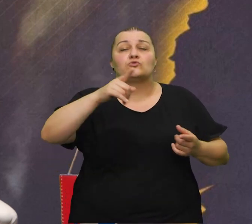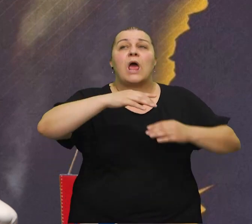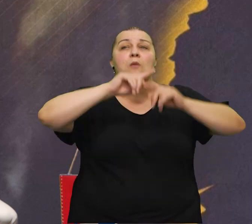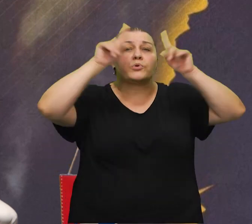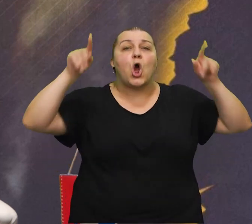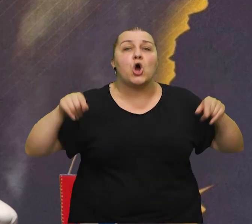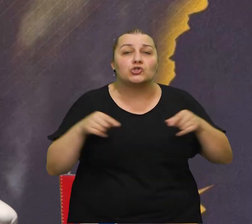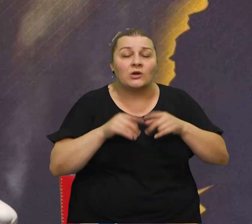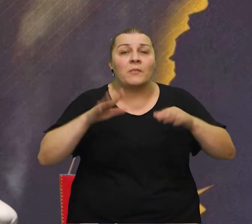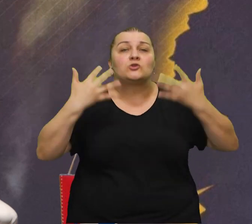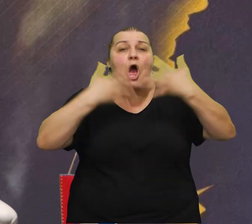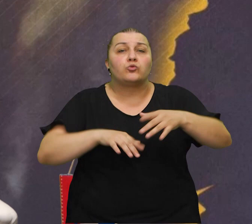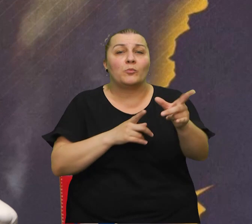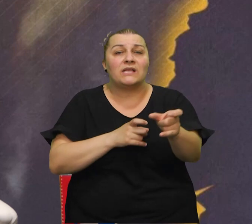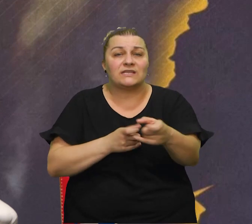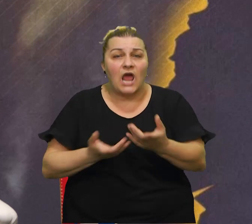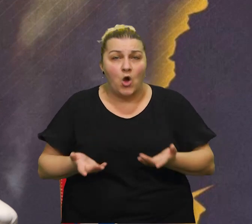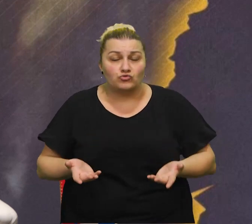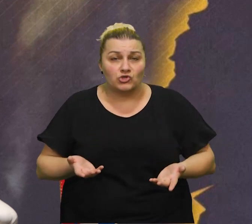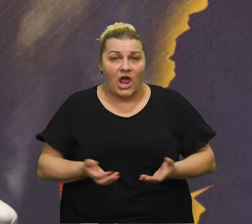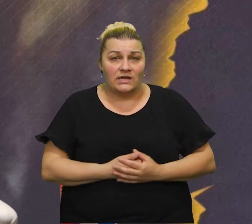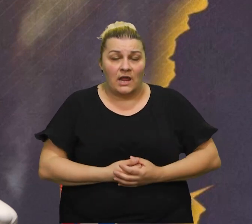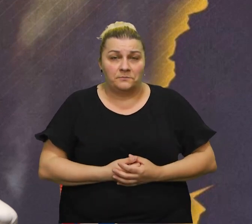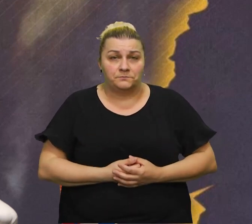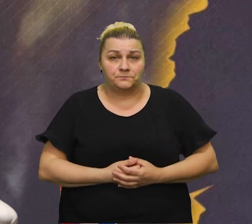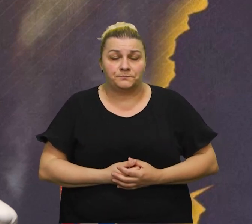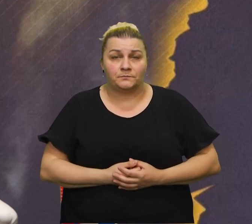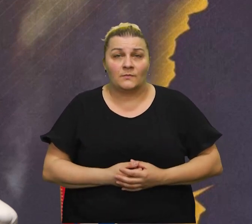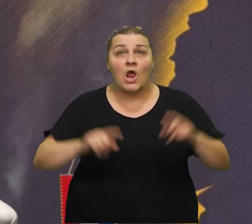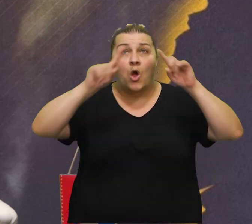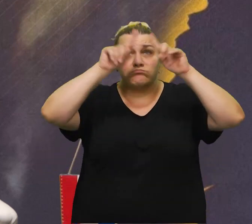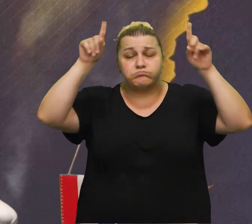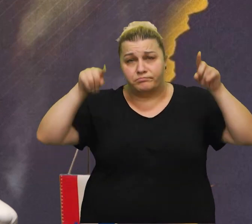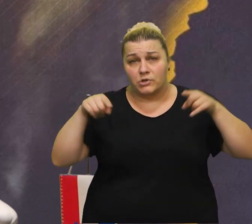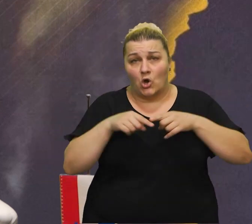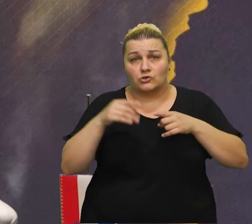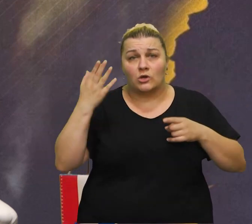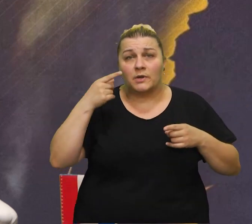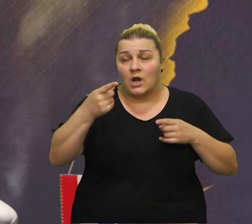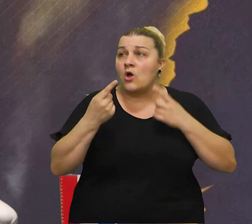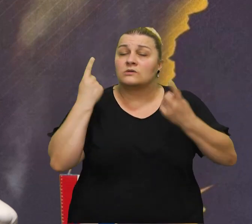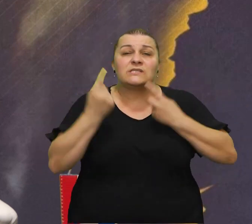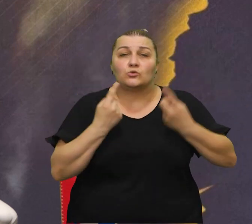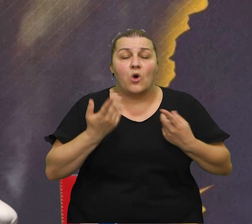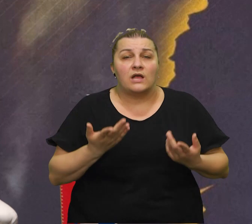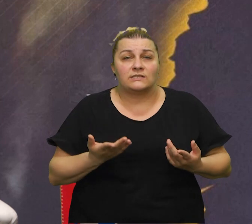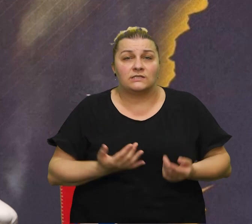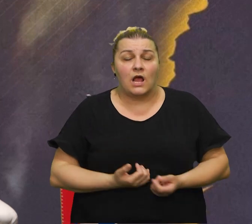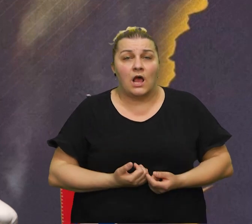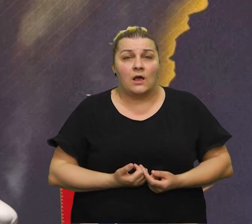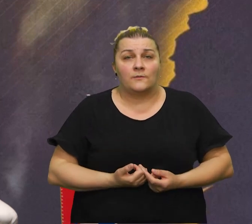prozorama sa automatskim naružanjem. Na tim prosvjeda desala se situacija